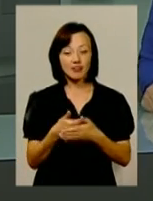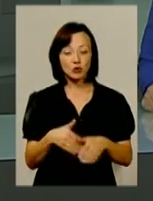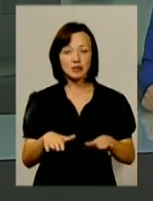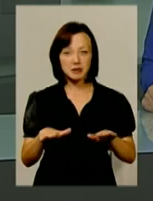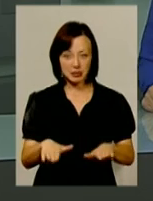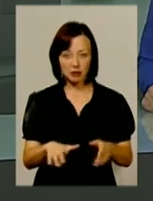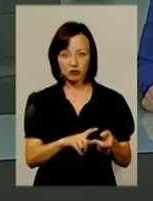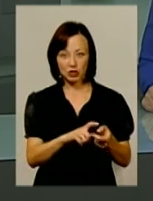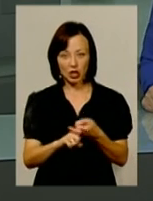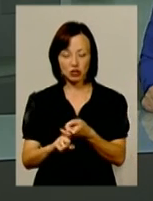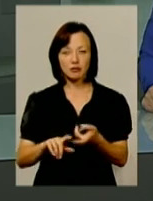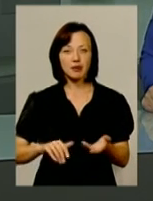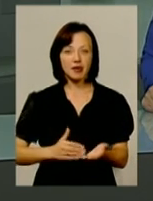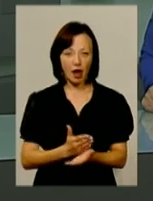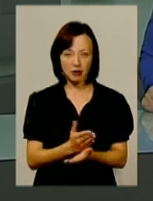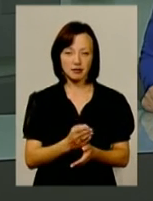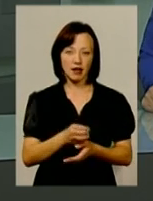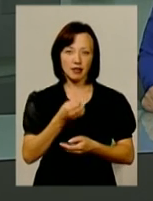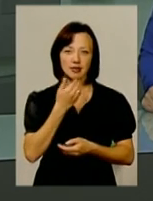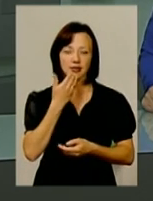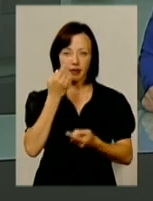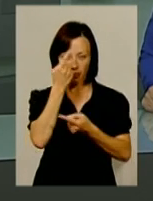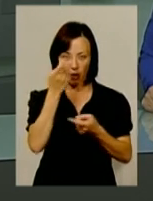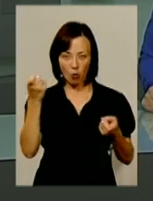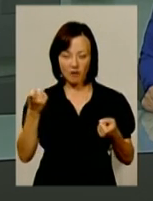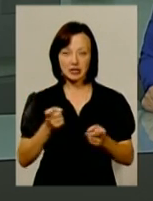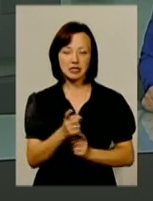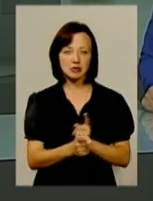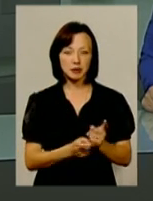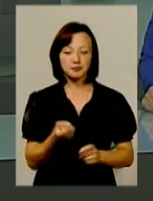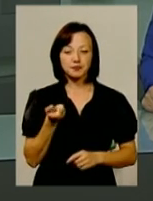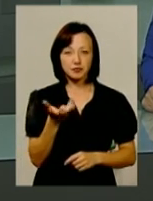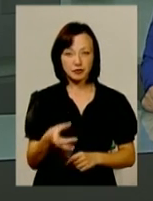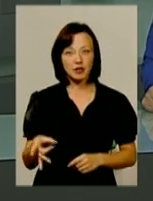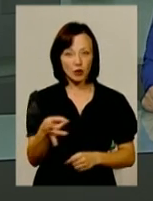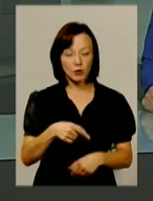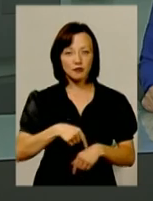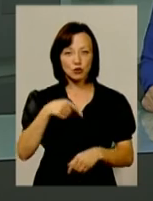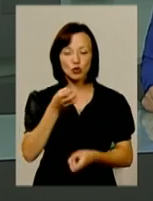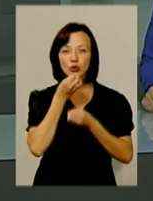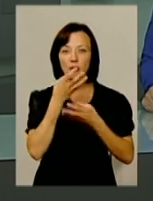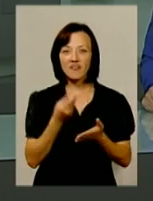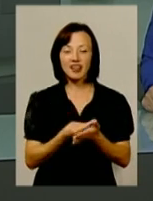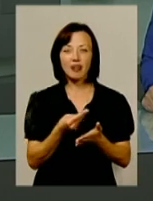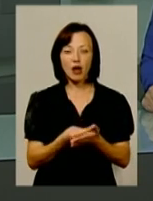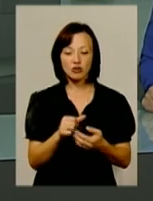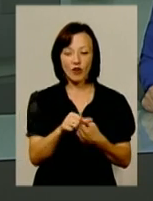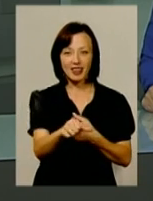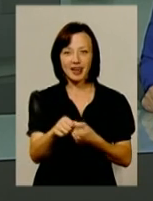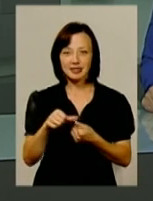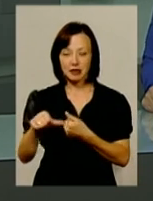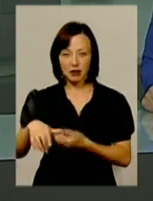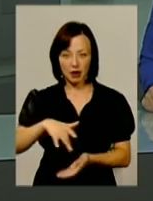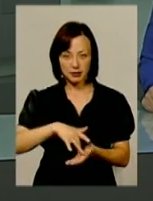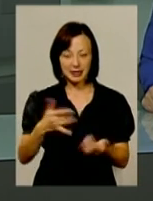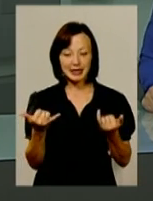місцях і залежатиме якість декларованих змін. Зокрема, у кількох районах краю вже відчули позитив фінансової децентралізації. Адже